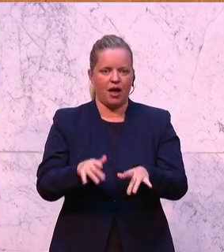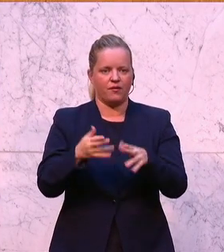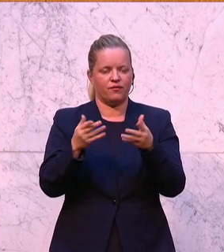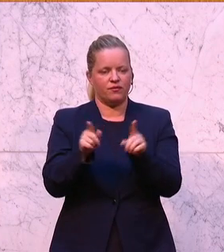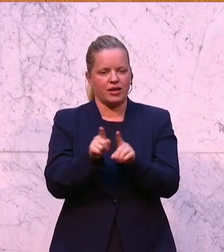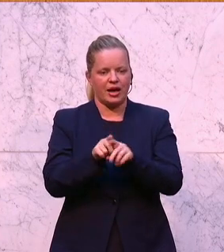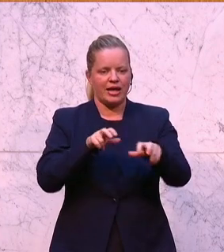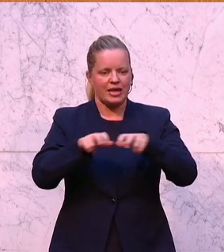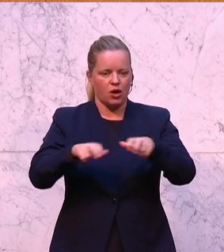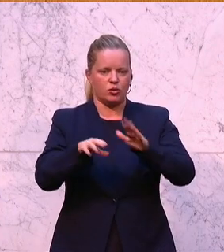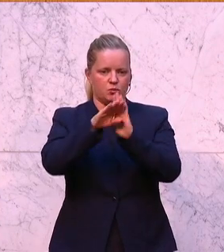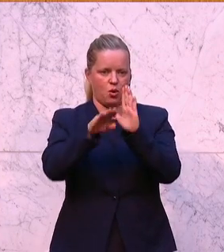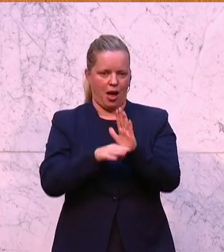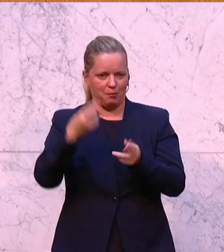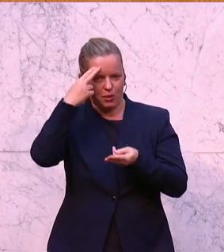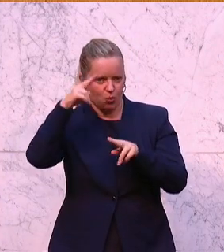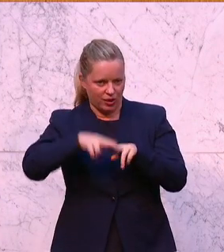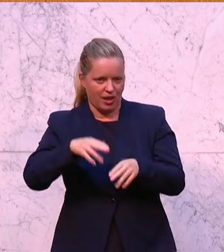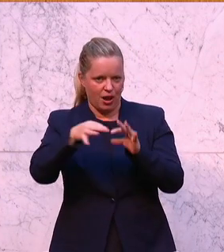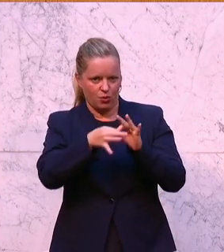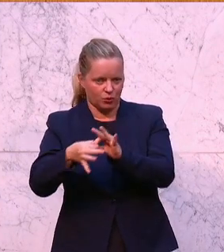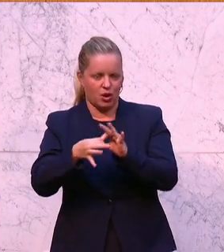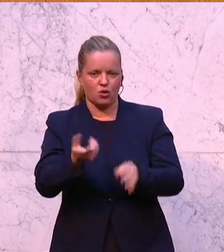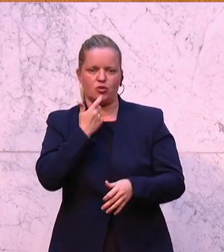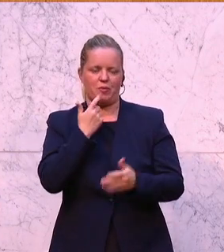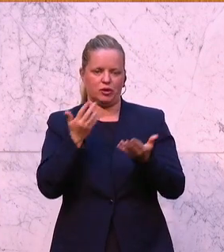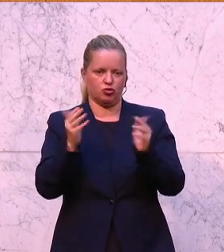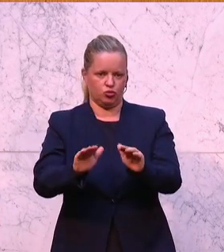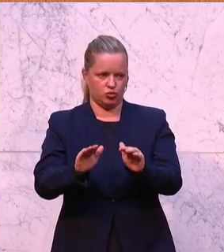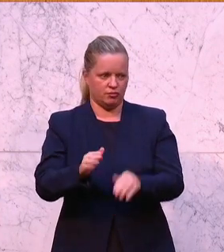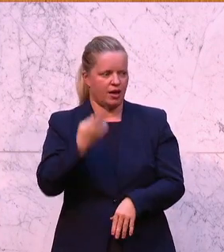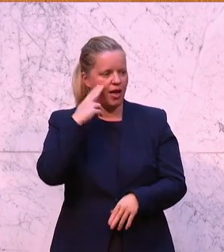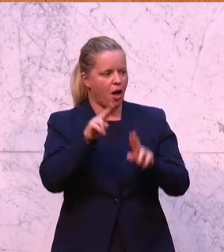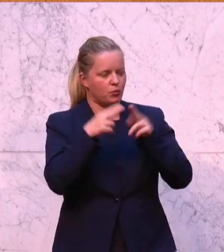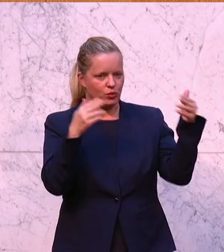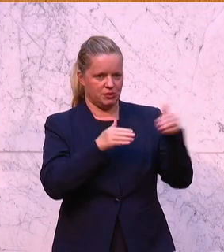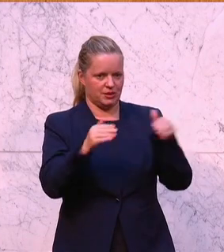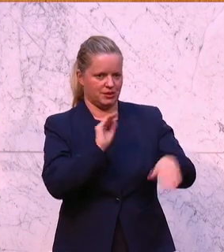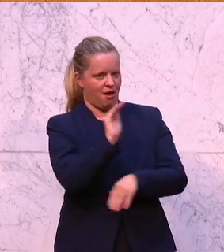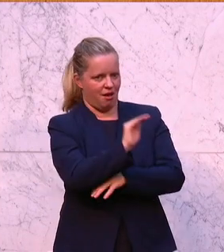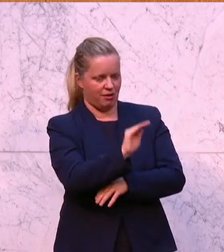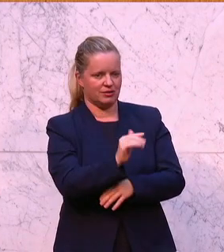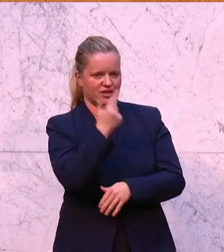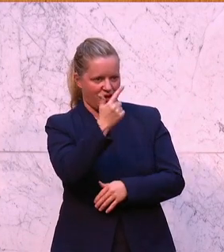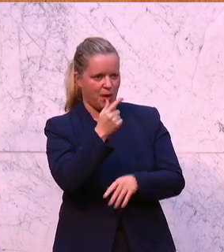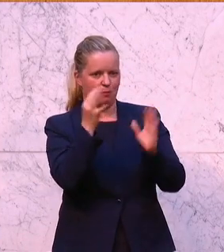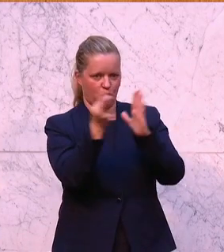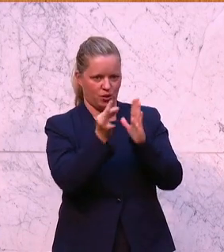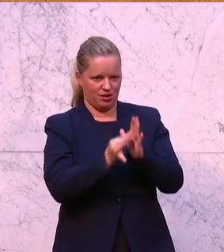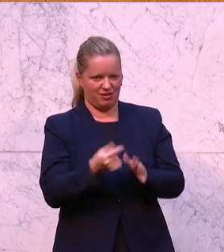Regierungsprogrammes zum Thema Konsumentenschutz, Herr Bundesminister. Und da habe ich zwei Punkte zu bemängeln.